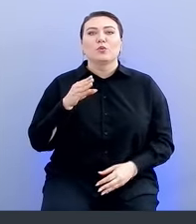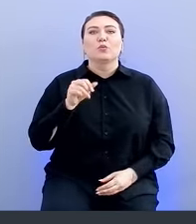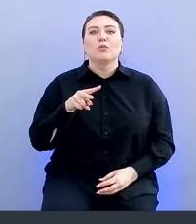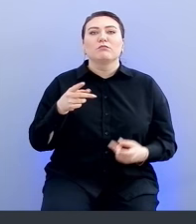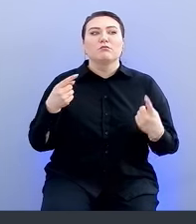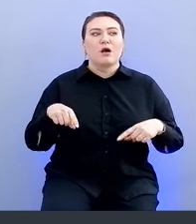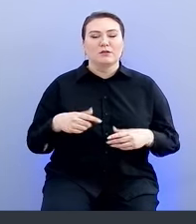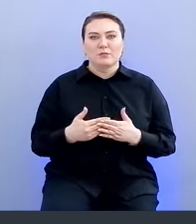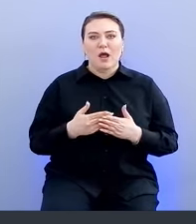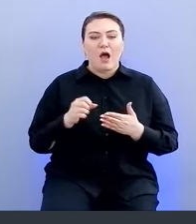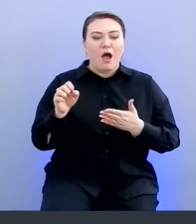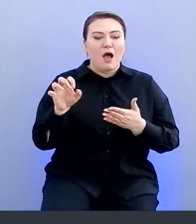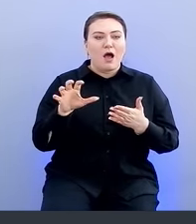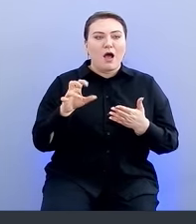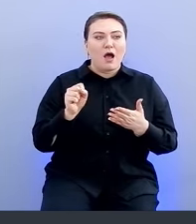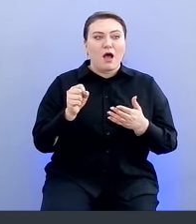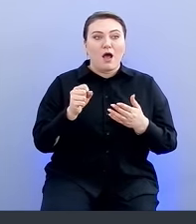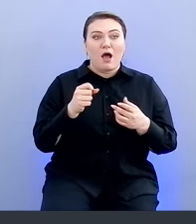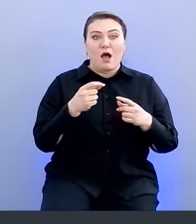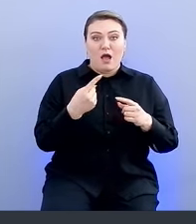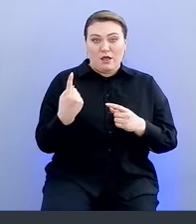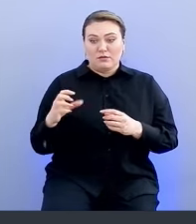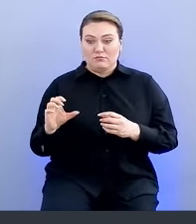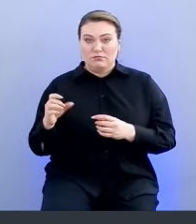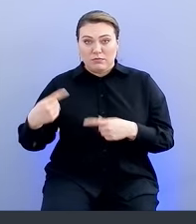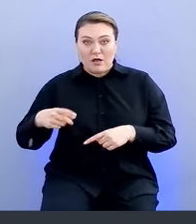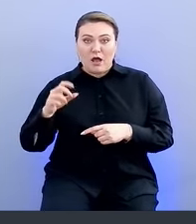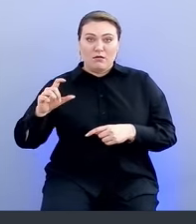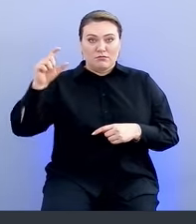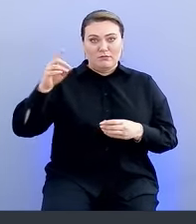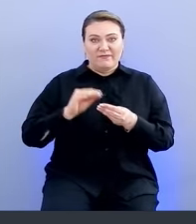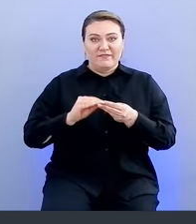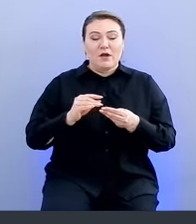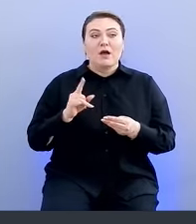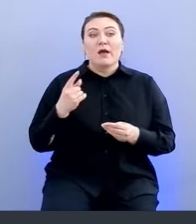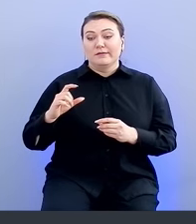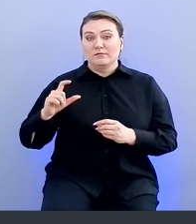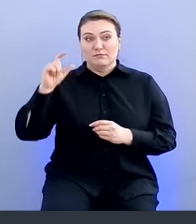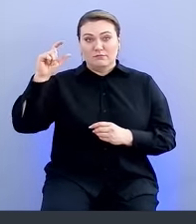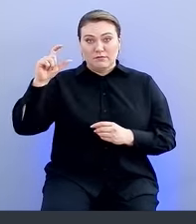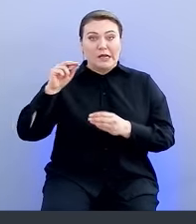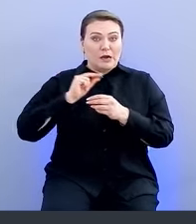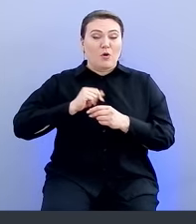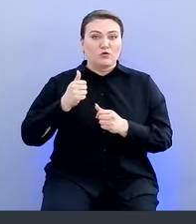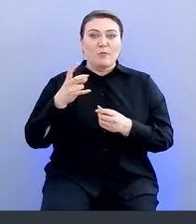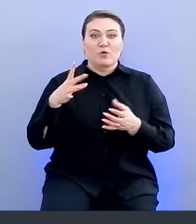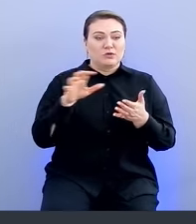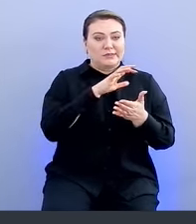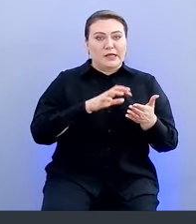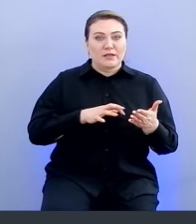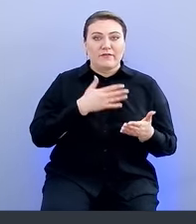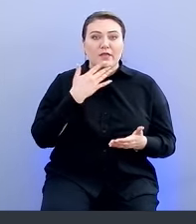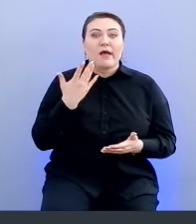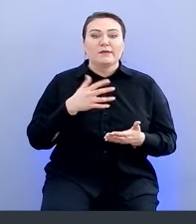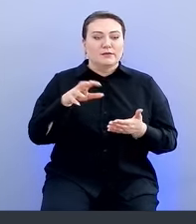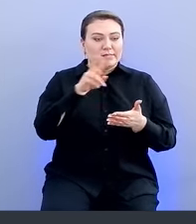тул падает, а сканирования, а другие нет. То есть если у вас один инструмент работает, то все хорошо, просто сканирования нет. А